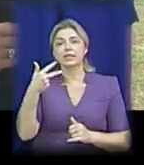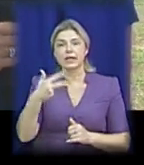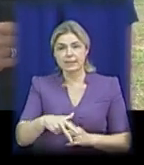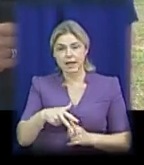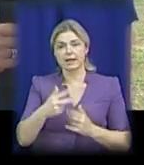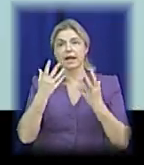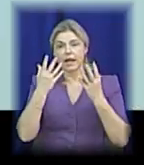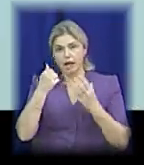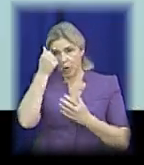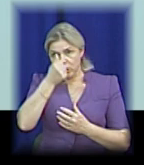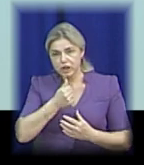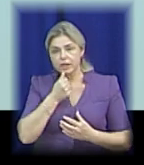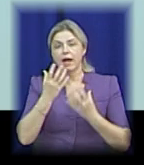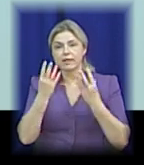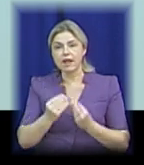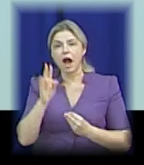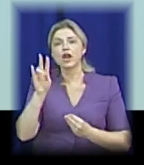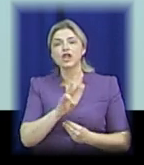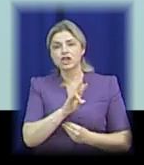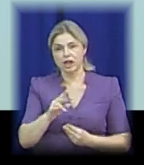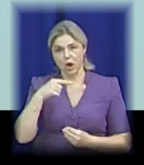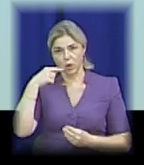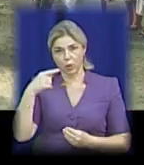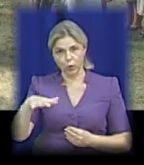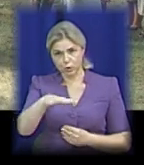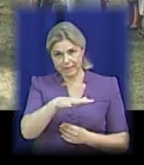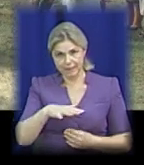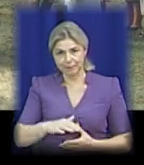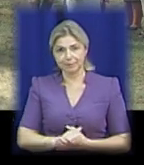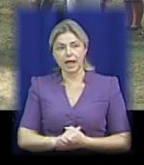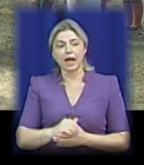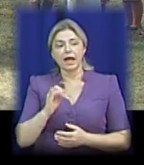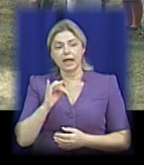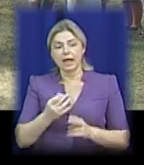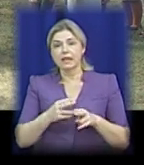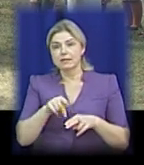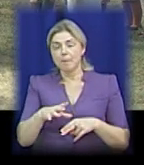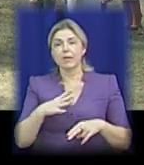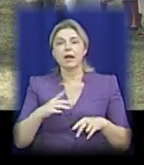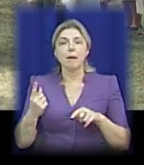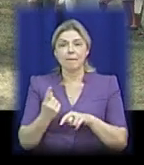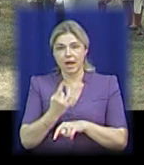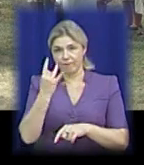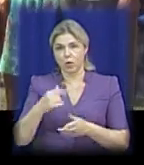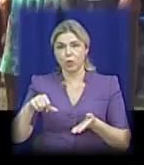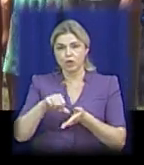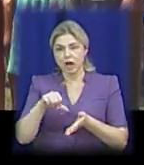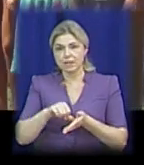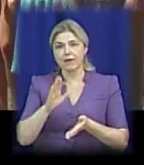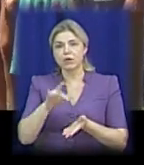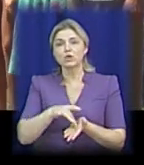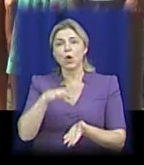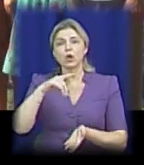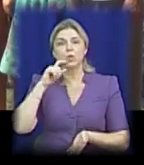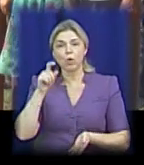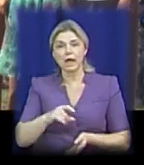хрещення Русі. Гранітний хрест встановлено в пам'ять про те, що жителі Матіясового цього року вперше брали участь в урочистих заходах у столиці України